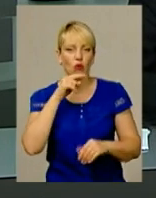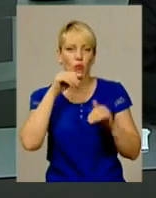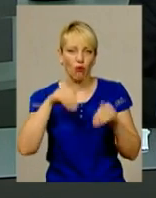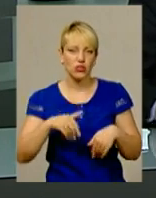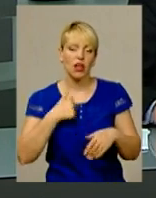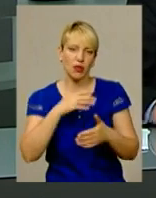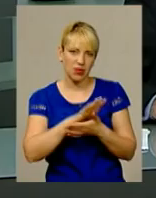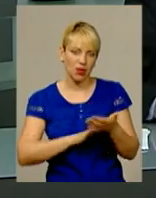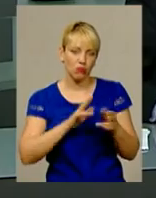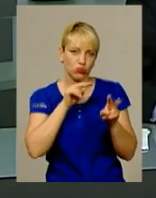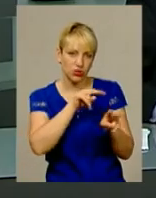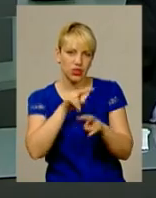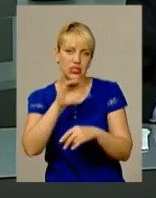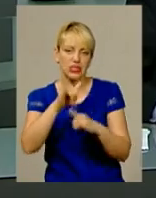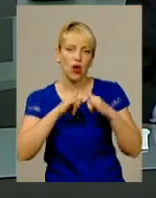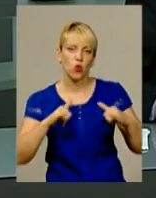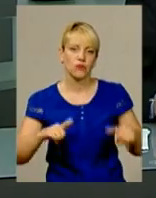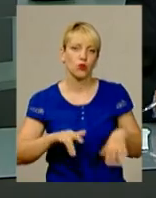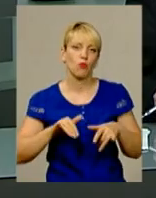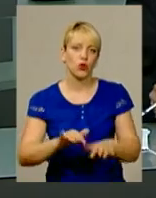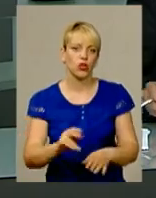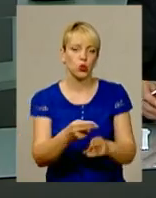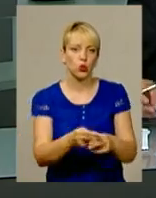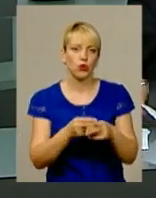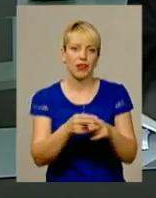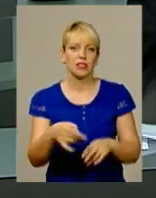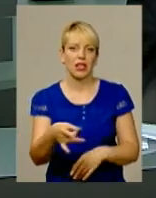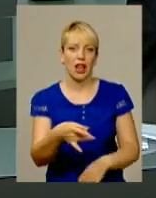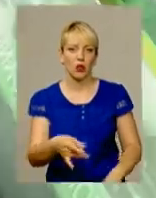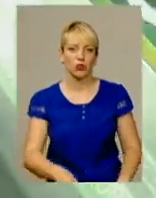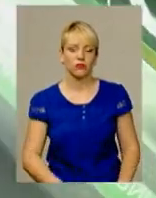надалі будемо стежити за розвитком подій в Дунаєвецькому районі.